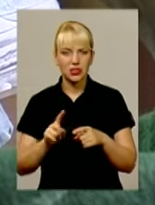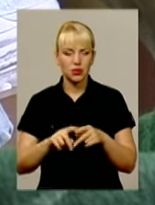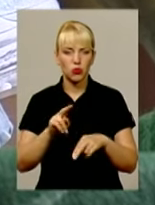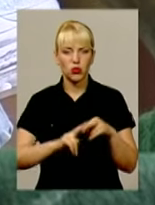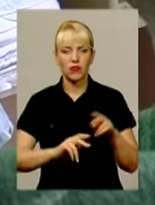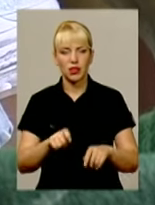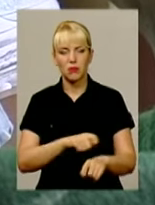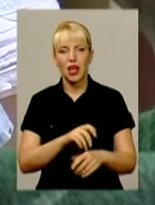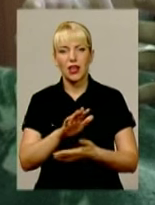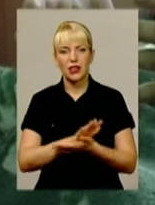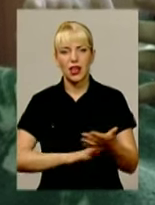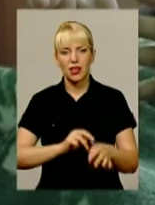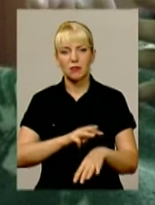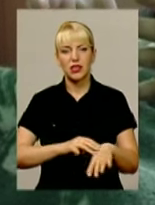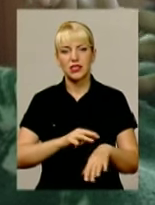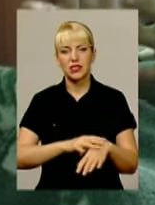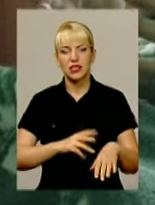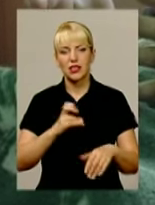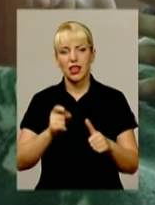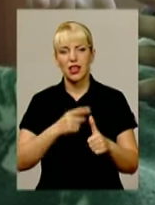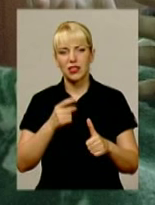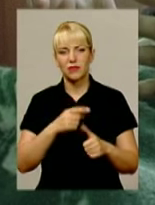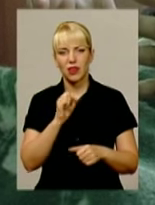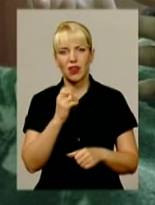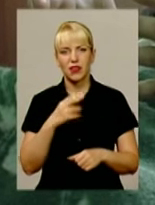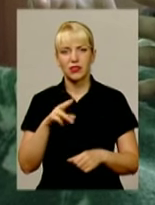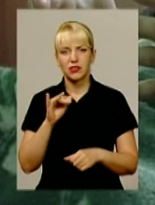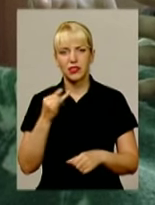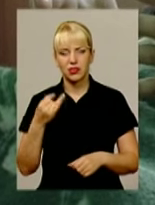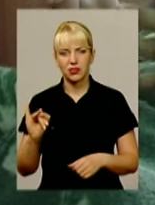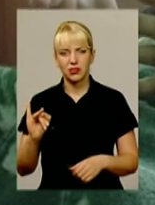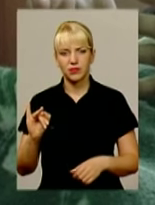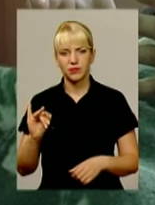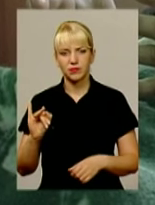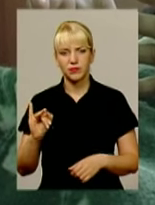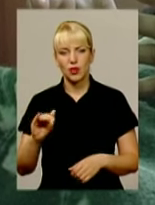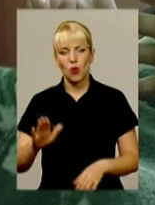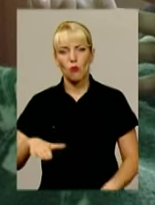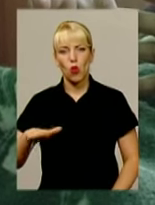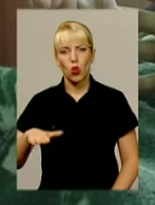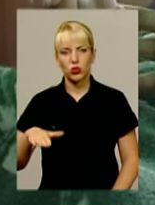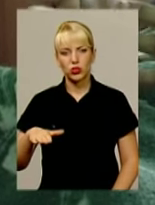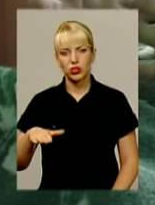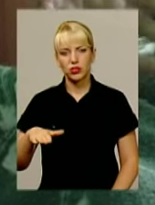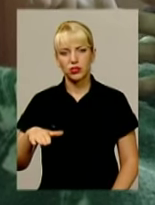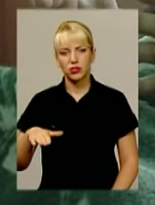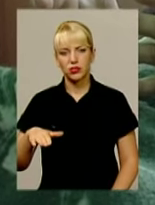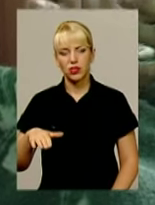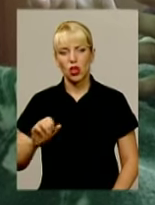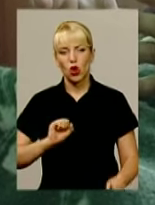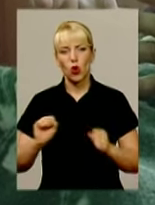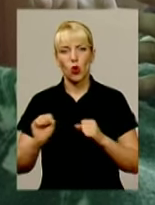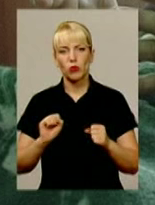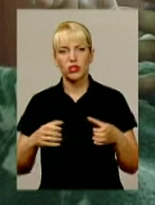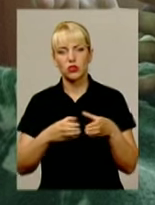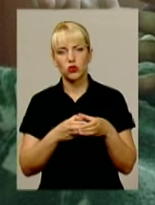міліціонера на ім'я Андрій, молодшого командирського